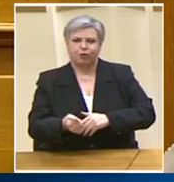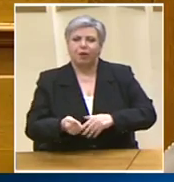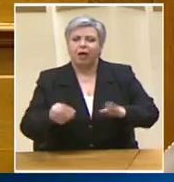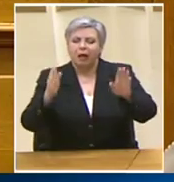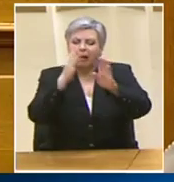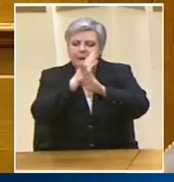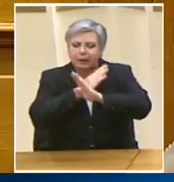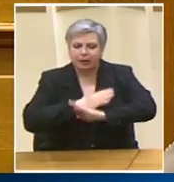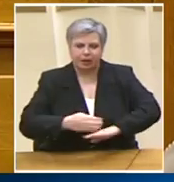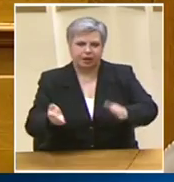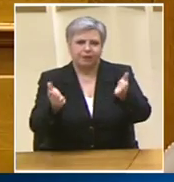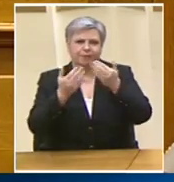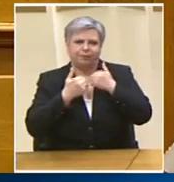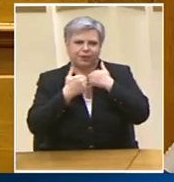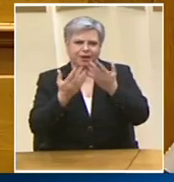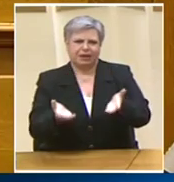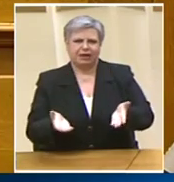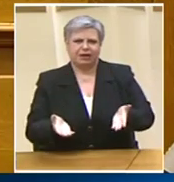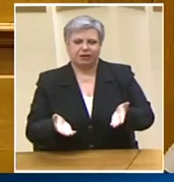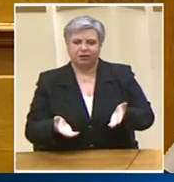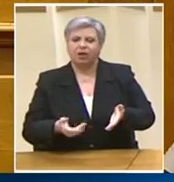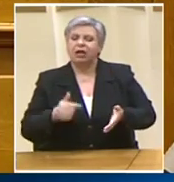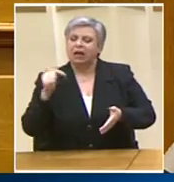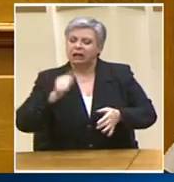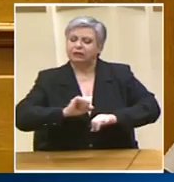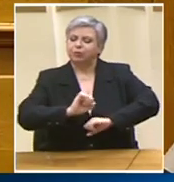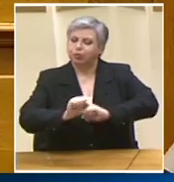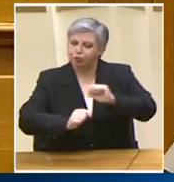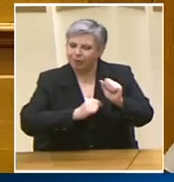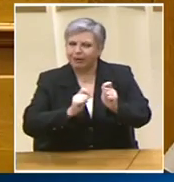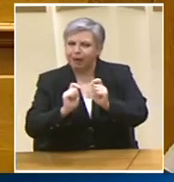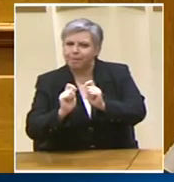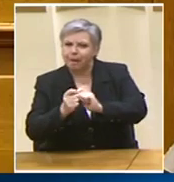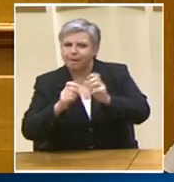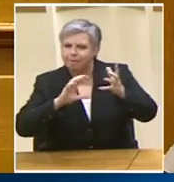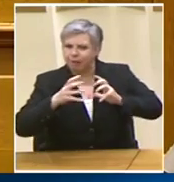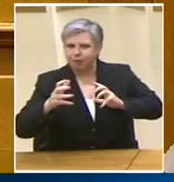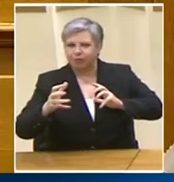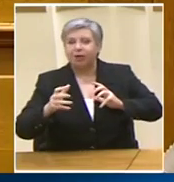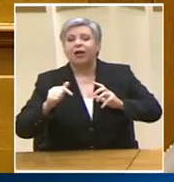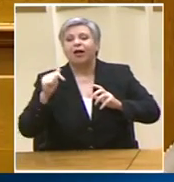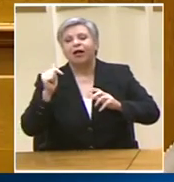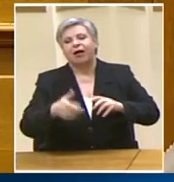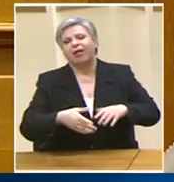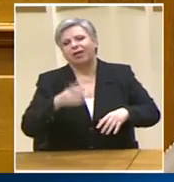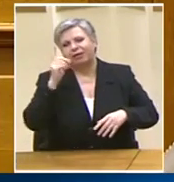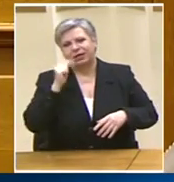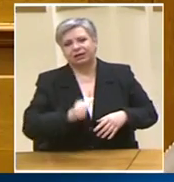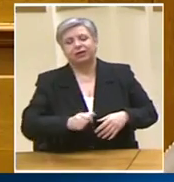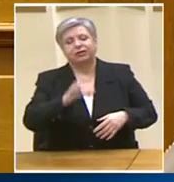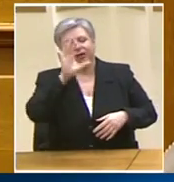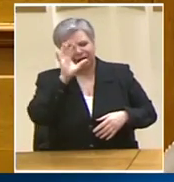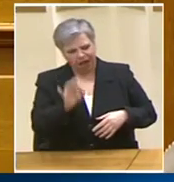προσπαθείτε να παραπείτε την πραγματικότητα να το ξέρετε ότι η πραγματικότητα είναι πεισματά και η πραγματικότητα εκδικείται